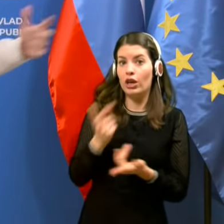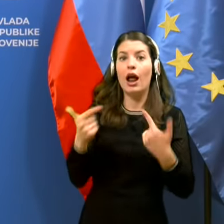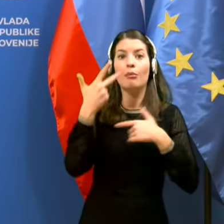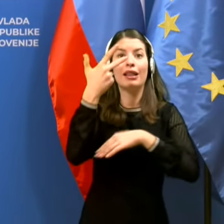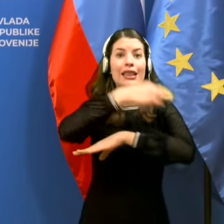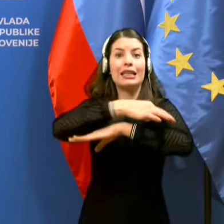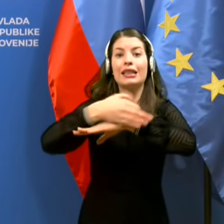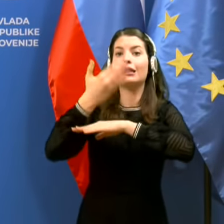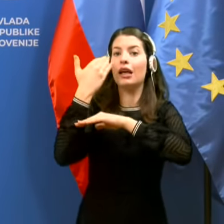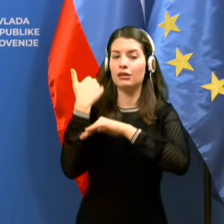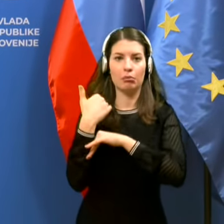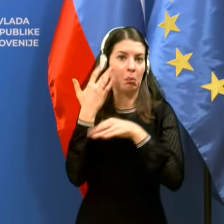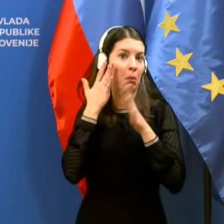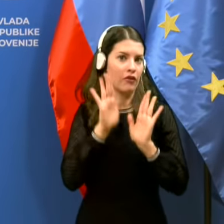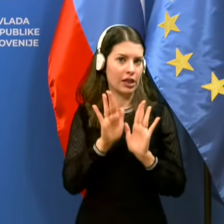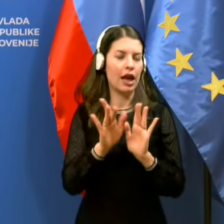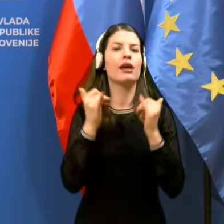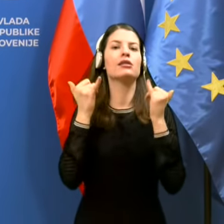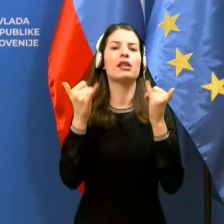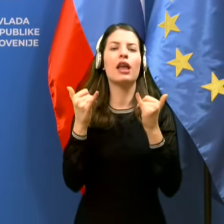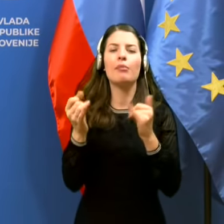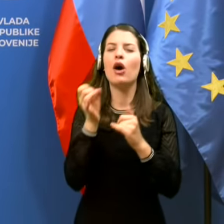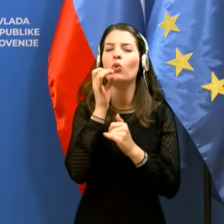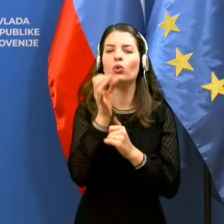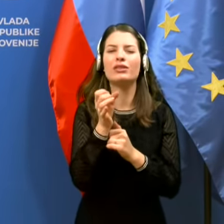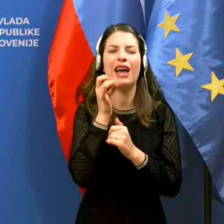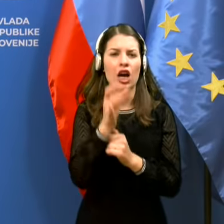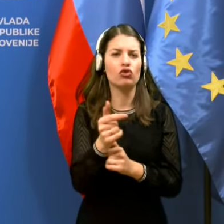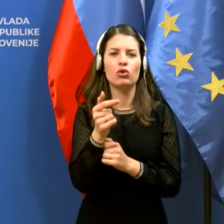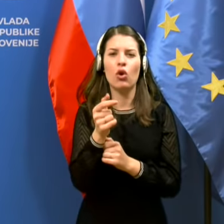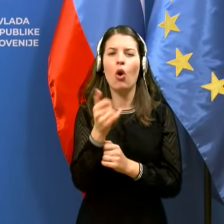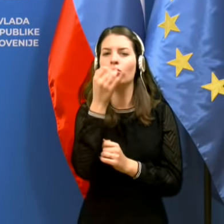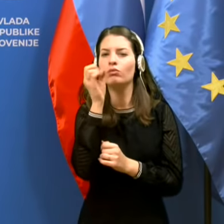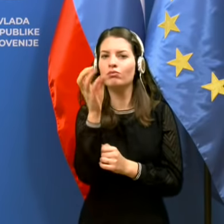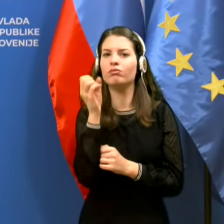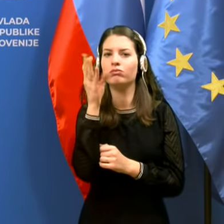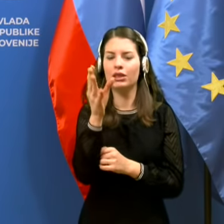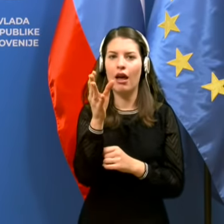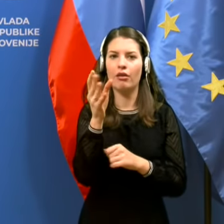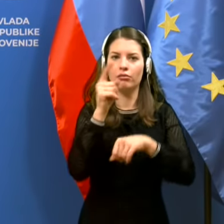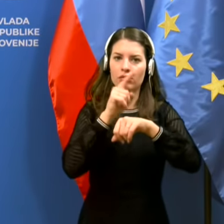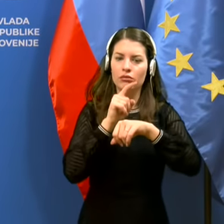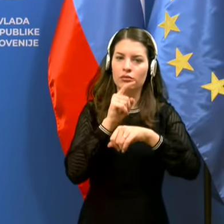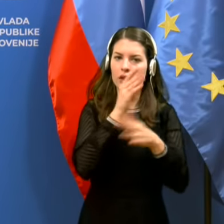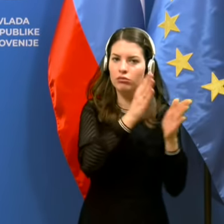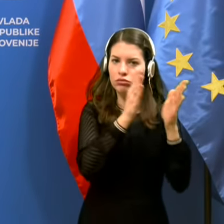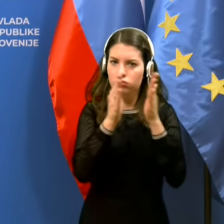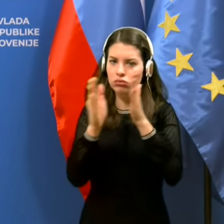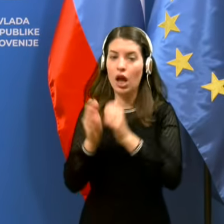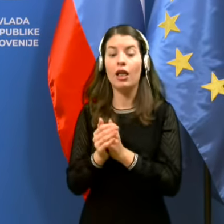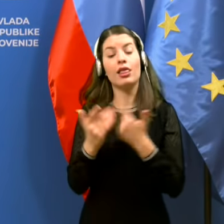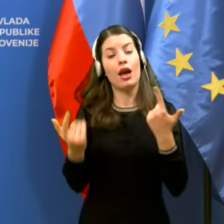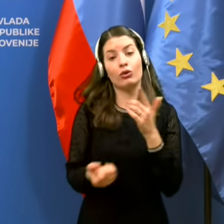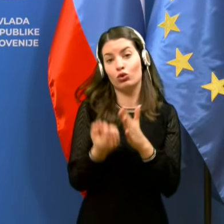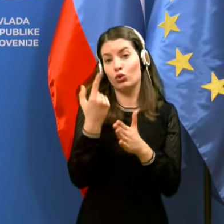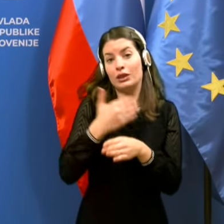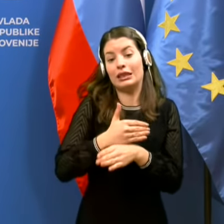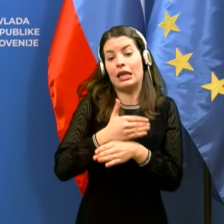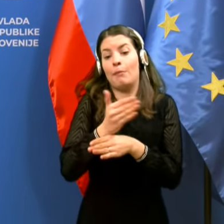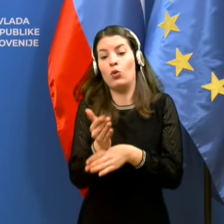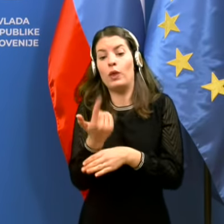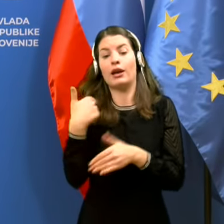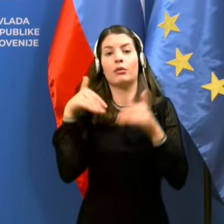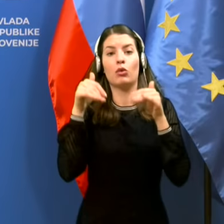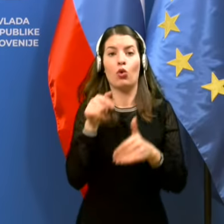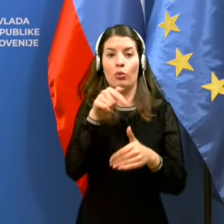nazaj. Zdaj pa imamo po dnevih, po vsakem dnevu, kakšen je ta status. In potem pride do kakšne zamude, kaj upgredamo naš